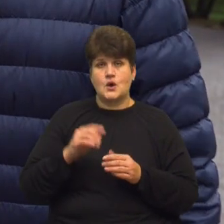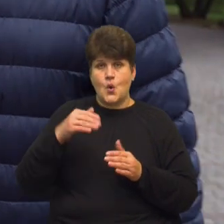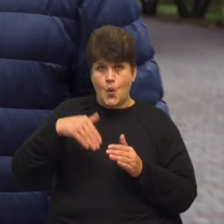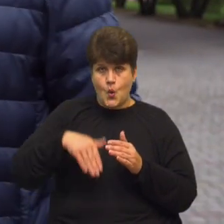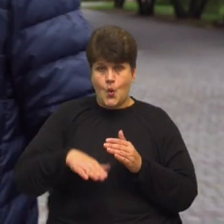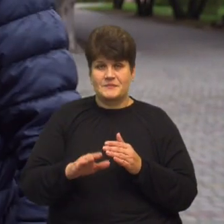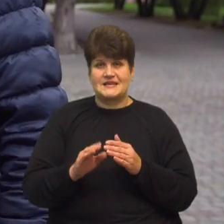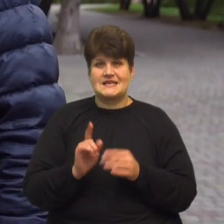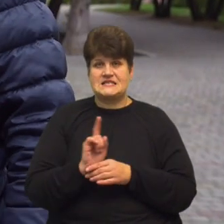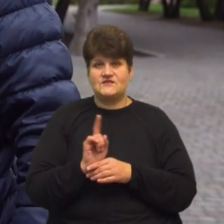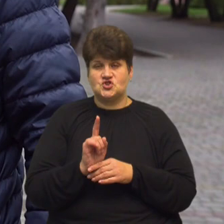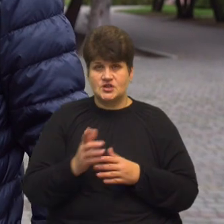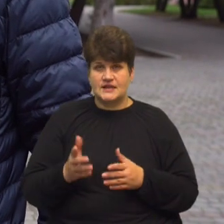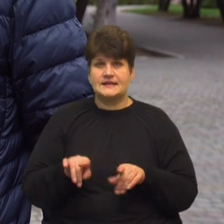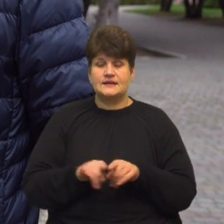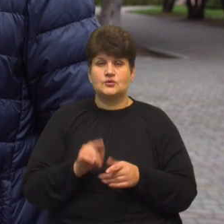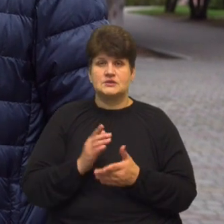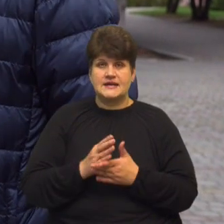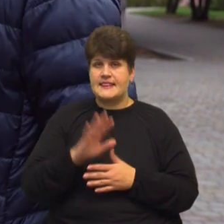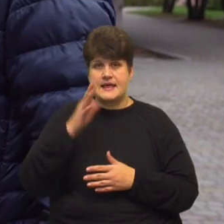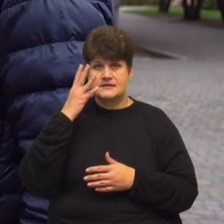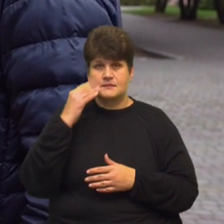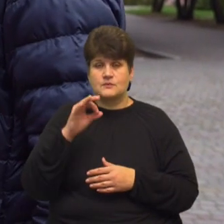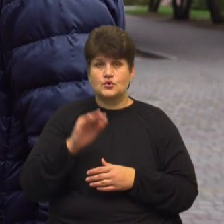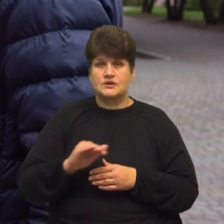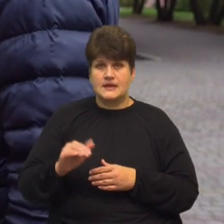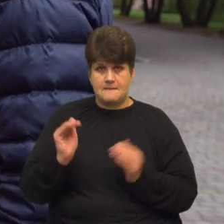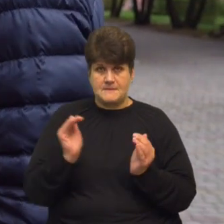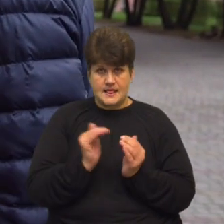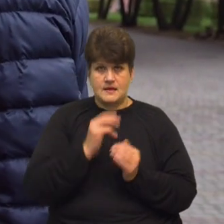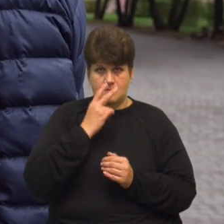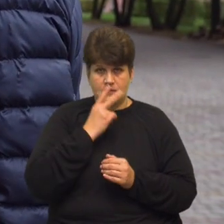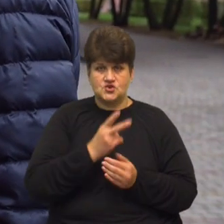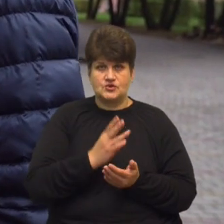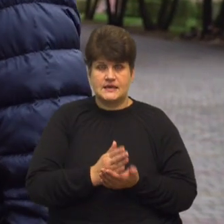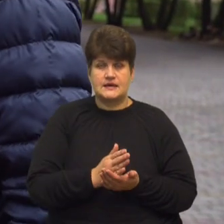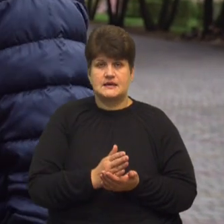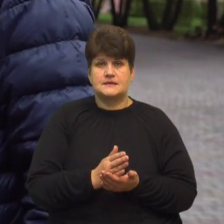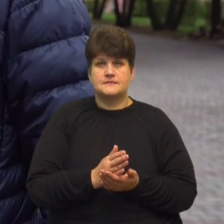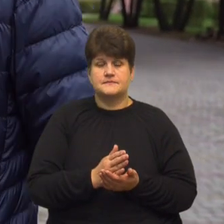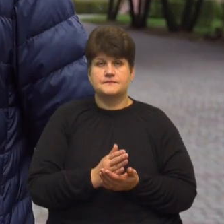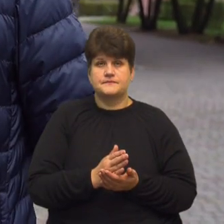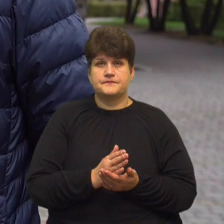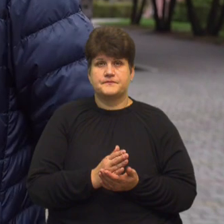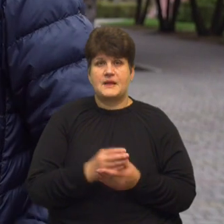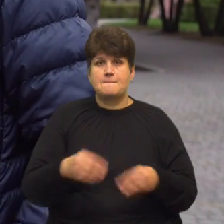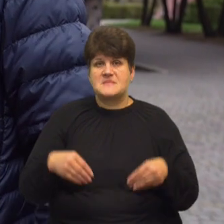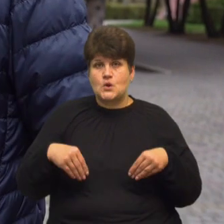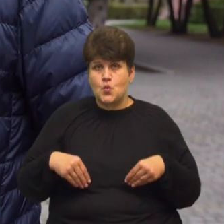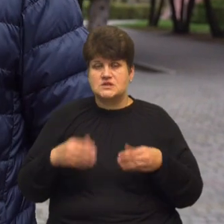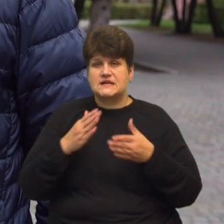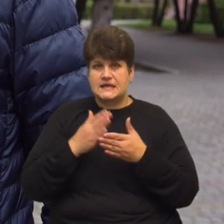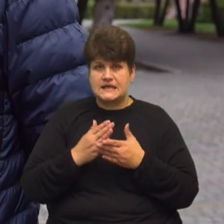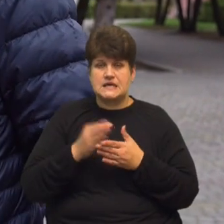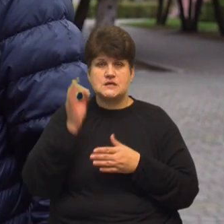присутні. Також не забувають за дітей маленьких, ви бачите, є підгузки, є деякі